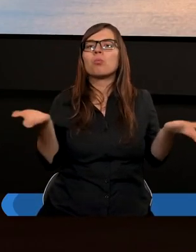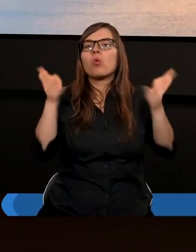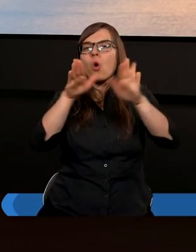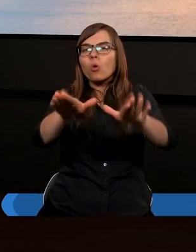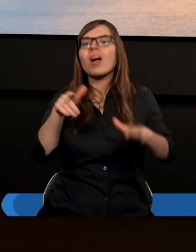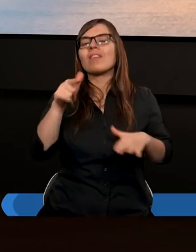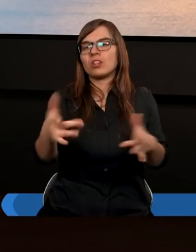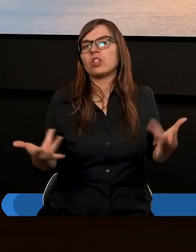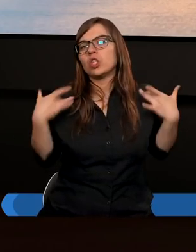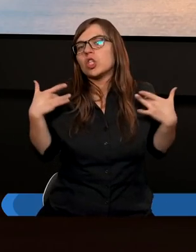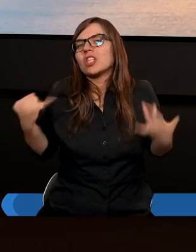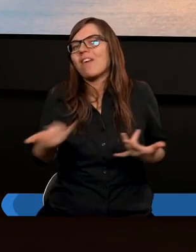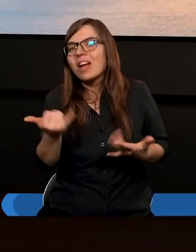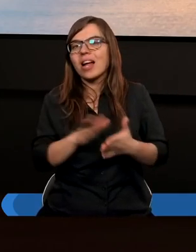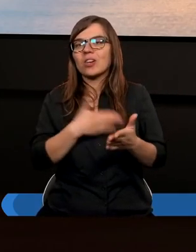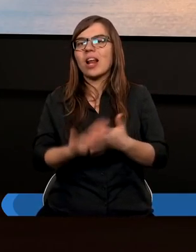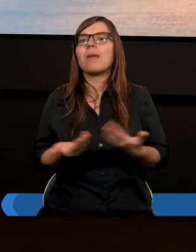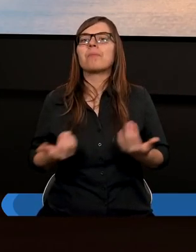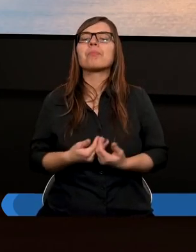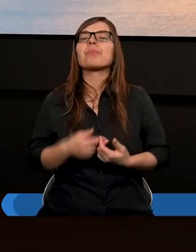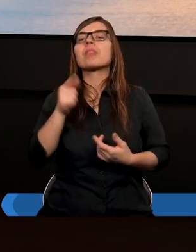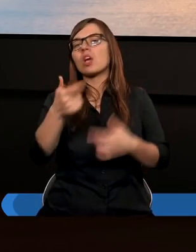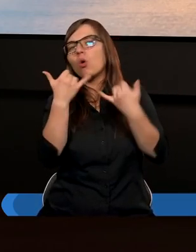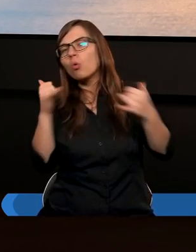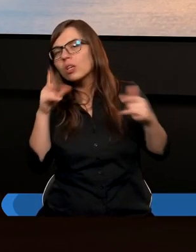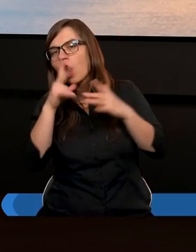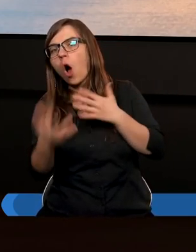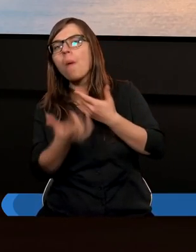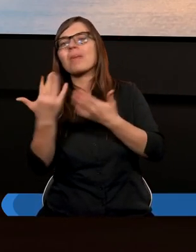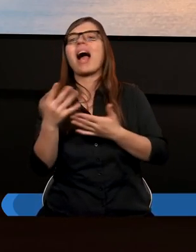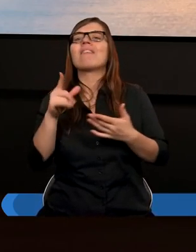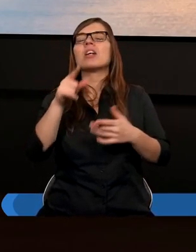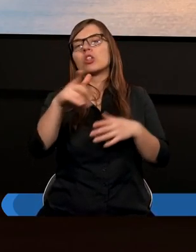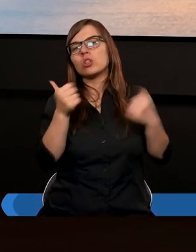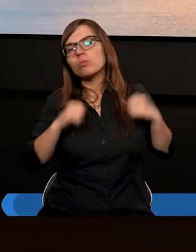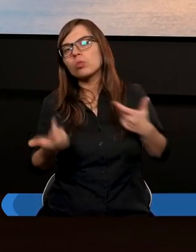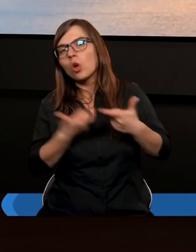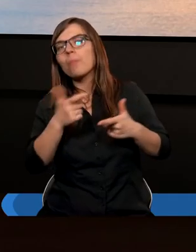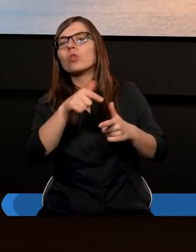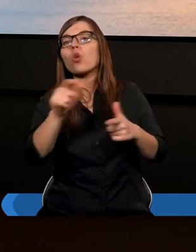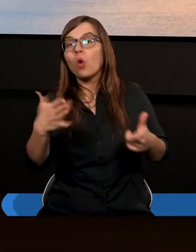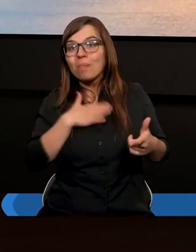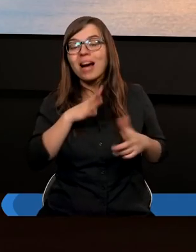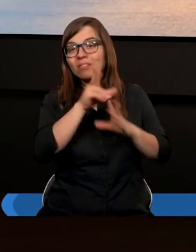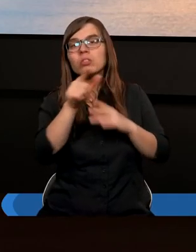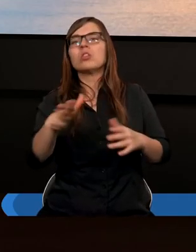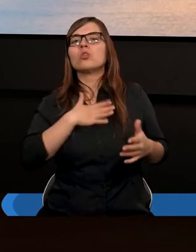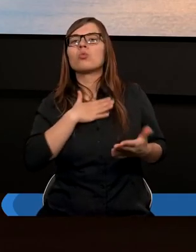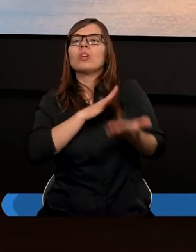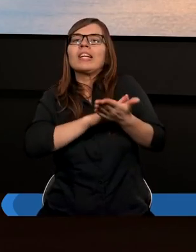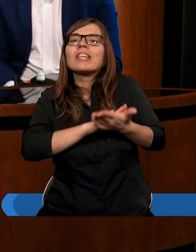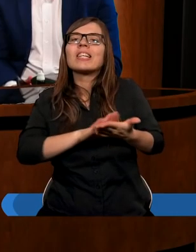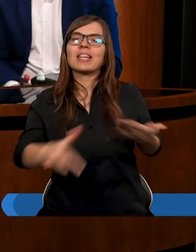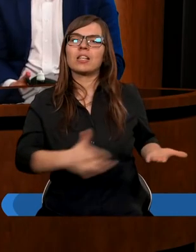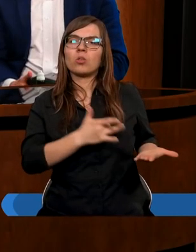też. Ono może się różnie objawiać pokojem, że zrobiłem to, co mam, mam czyste sumienie i tak